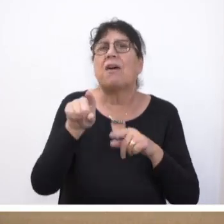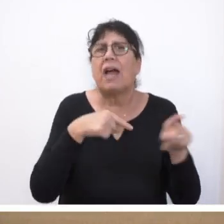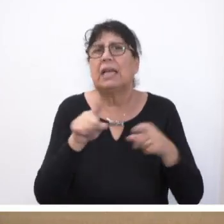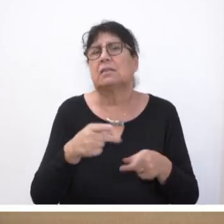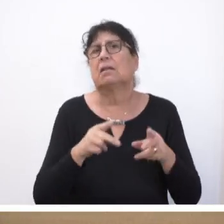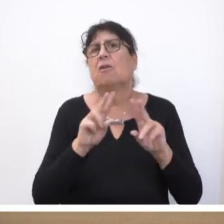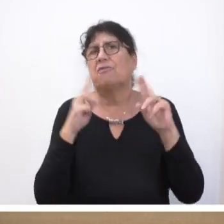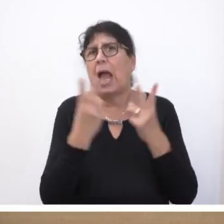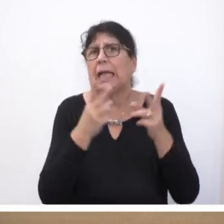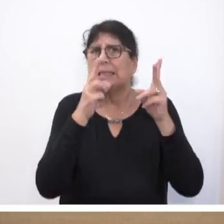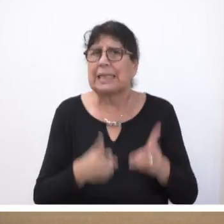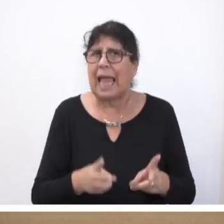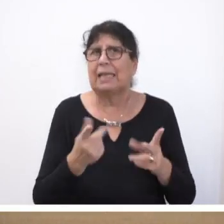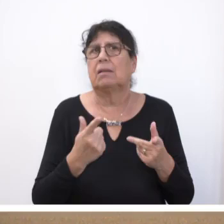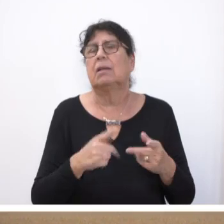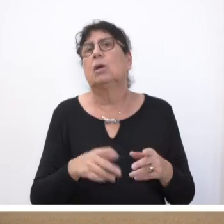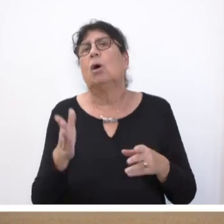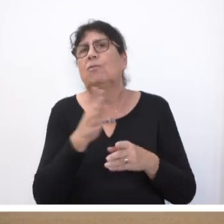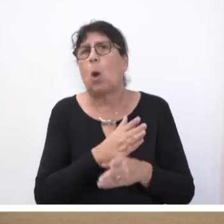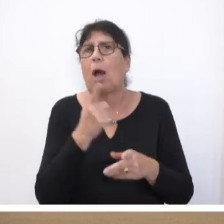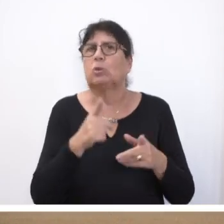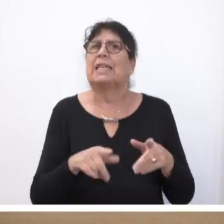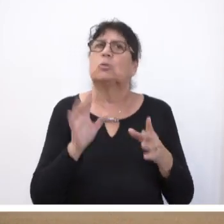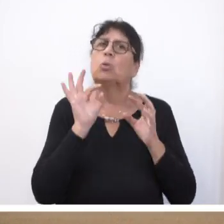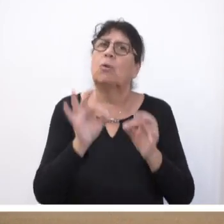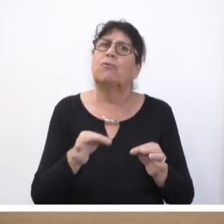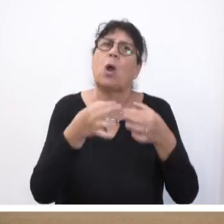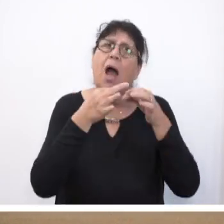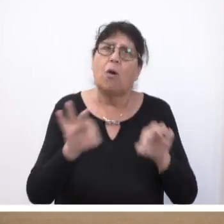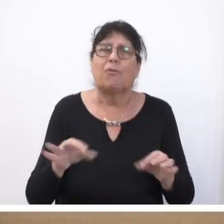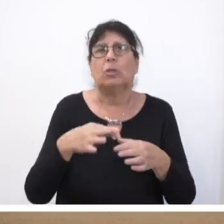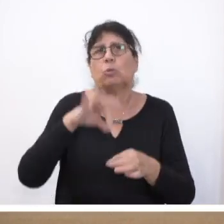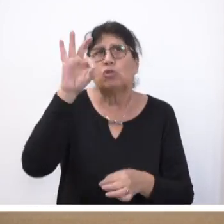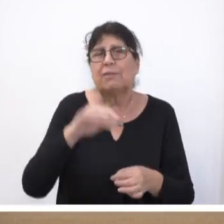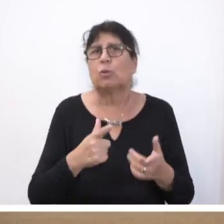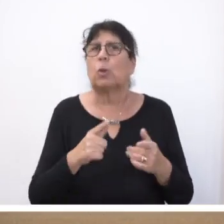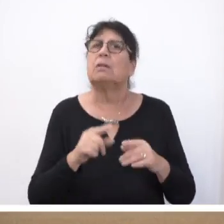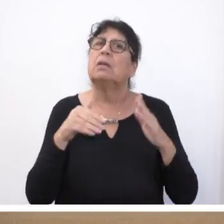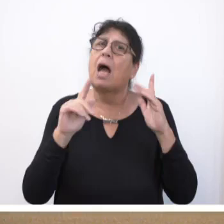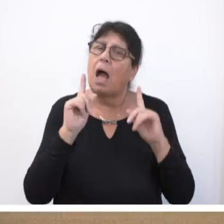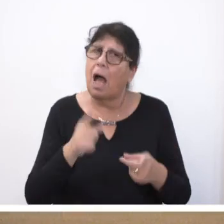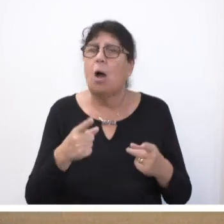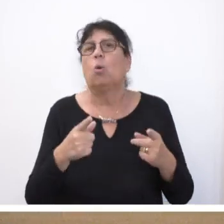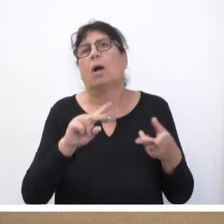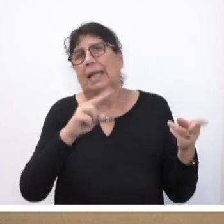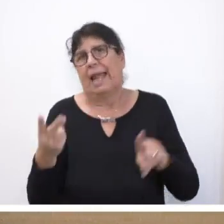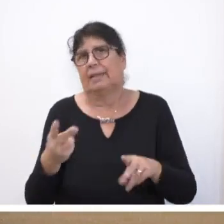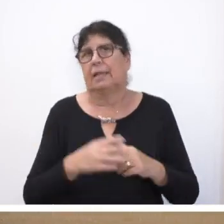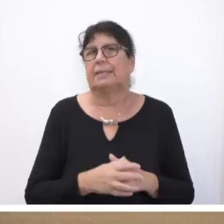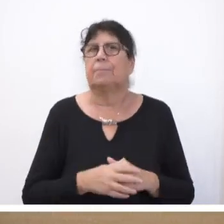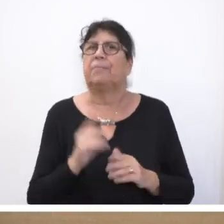Voraussetzungen für die Änderung des Stiftungszweckes sowie für die Auflösung oder Aufhebung von Stiftungen wurden ebenso geändert.